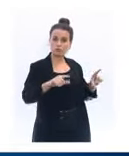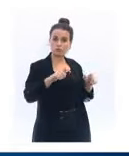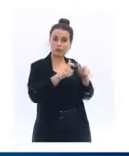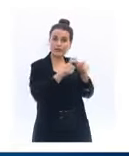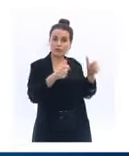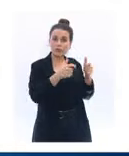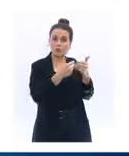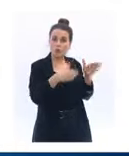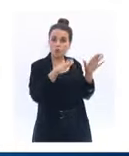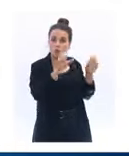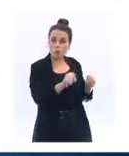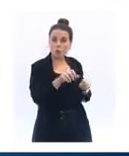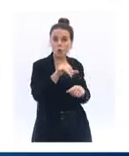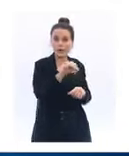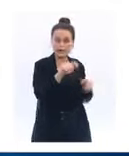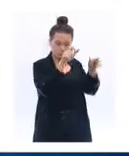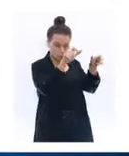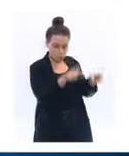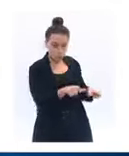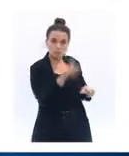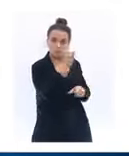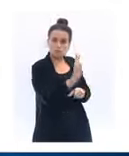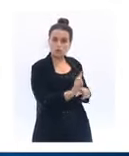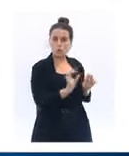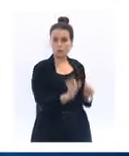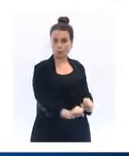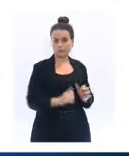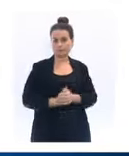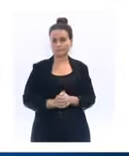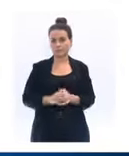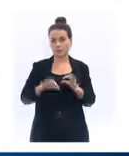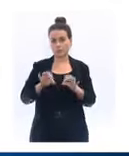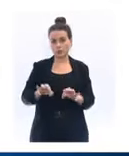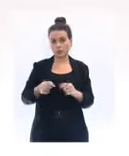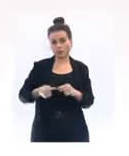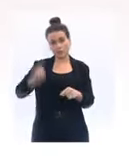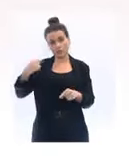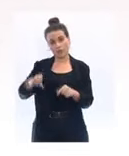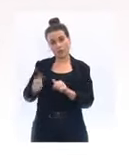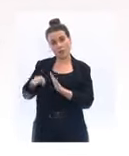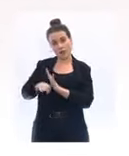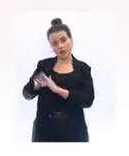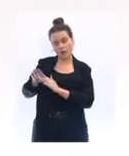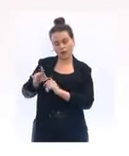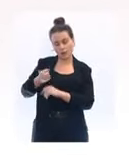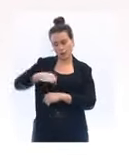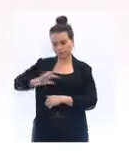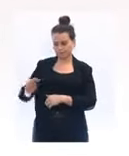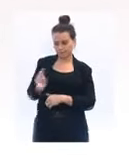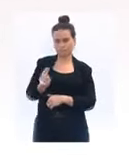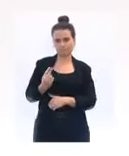rester ouverts. Parce que nous avons appris de la première vague, ce confinement